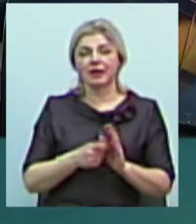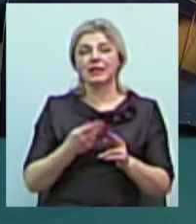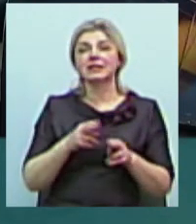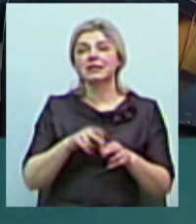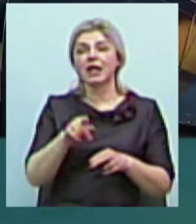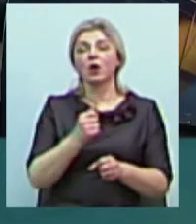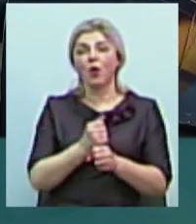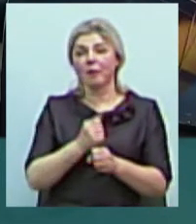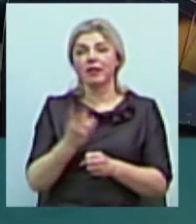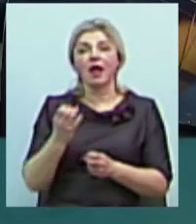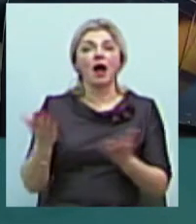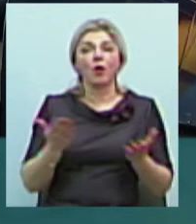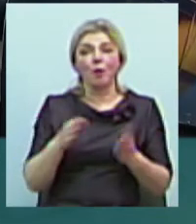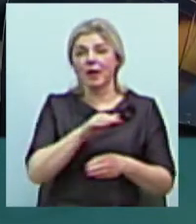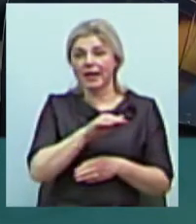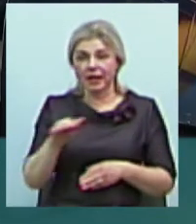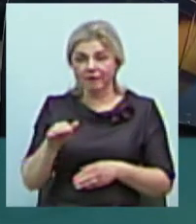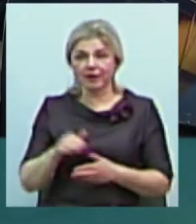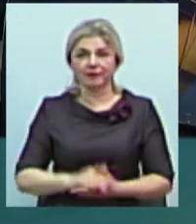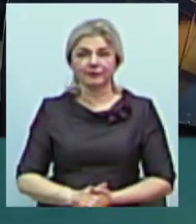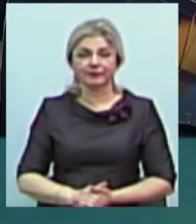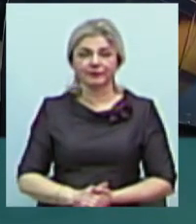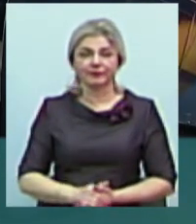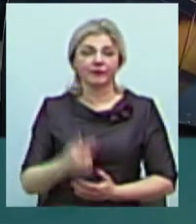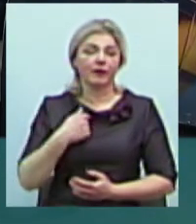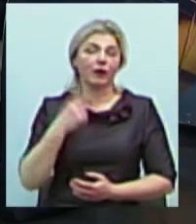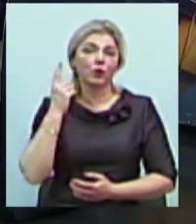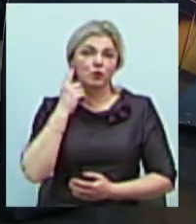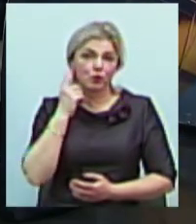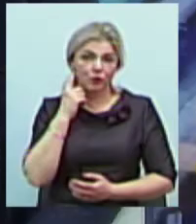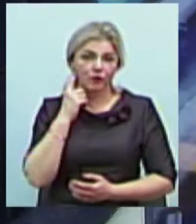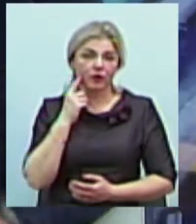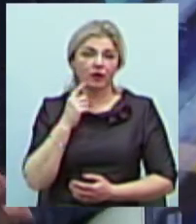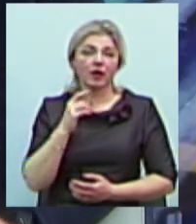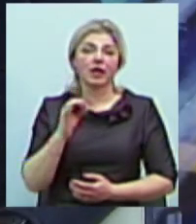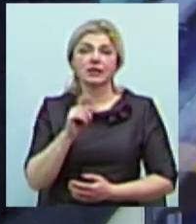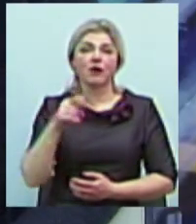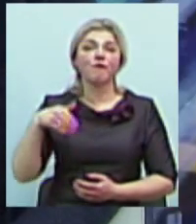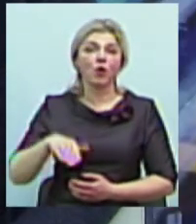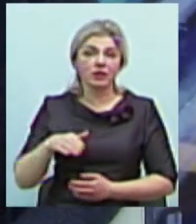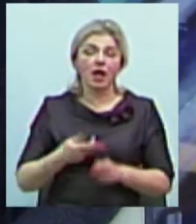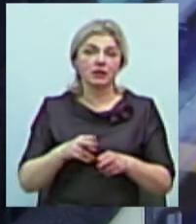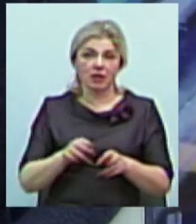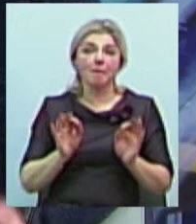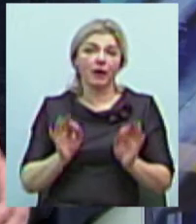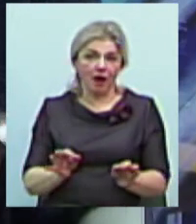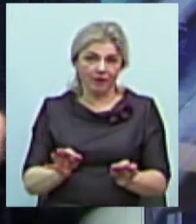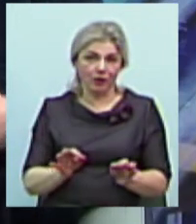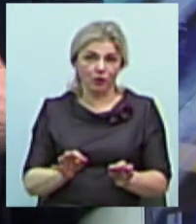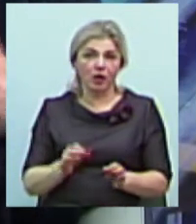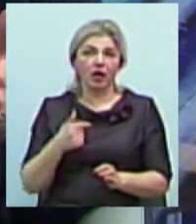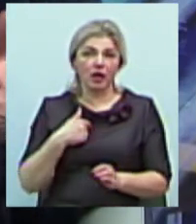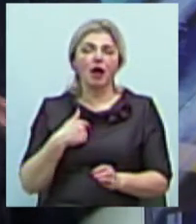на якомусь рівні, на якому там це робиться. Я так чув за досвід Вознесенська, це досить правильно. І ми